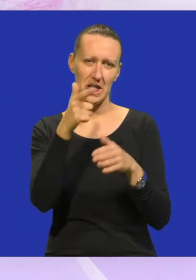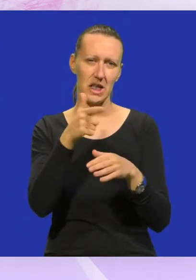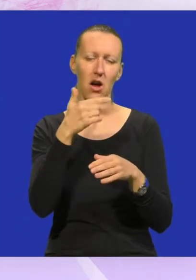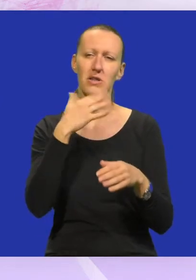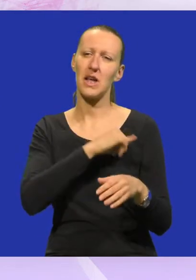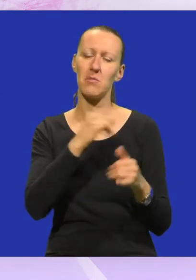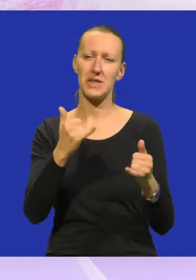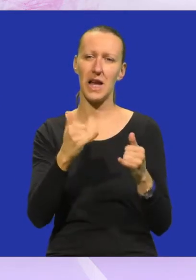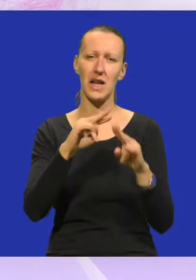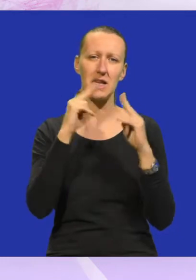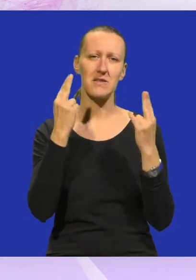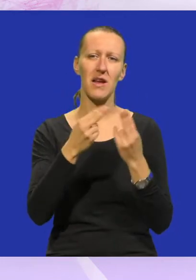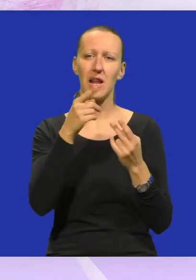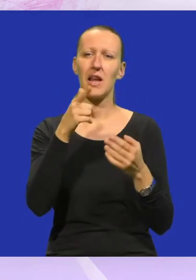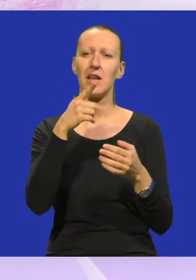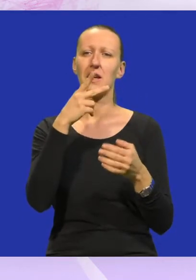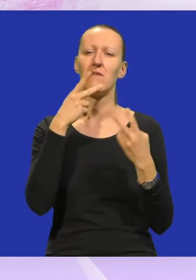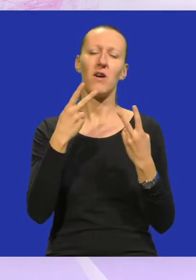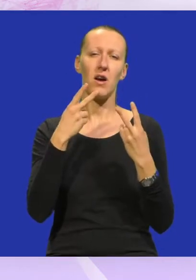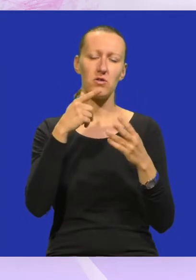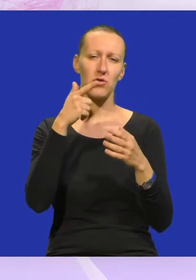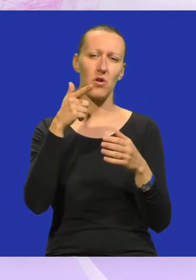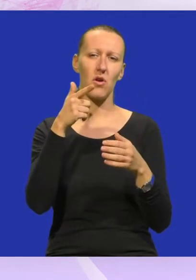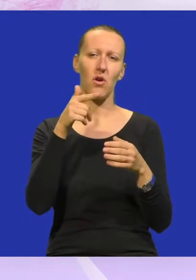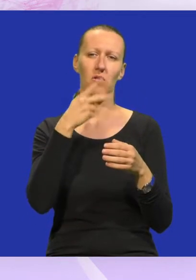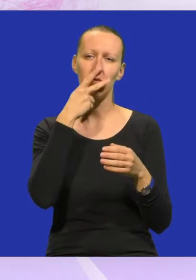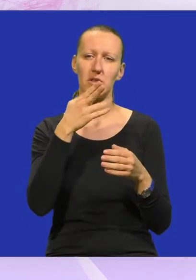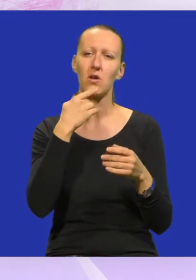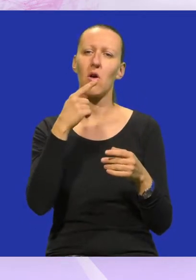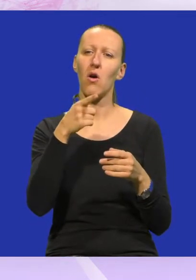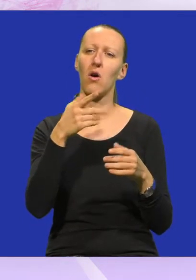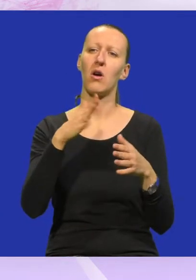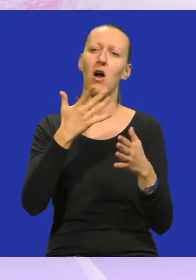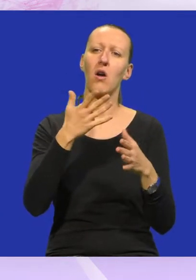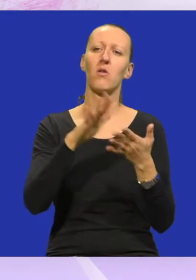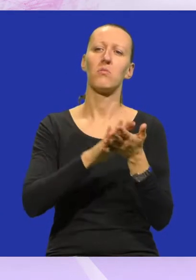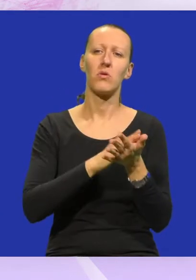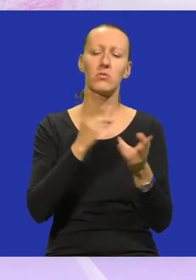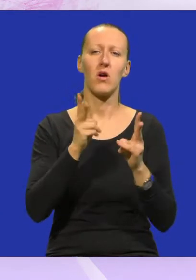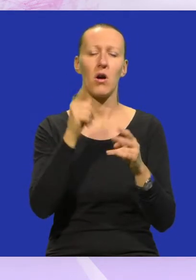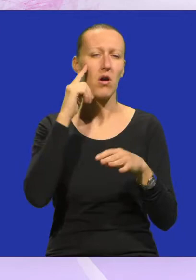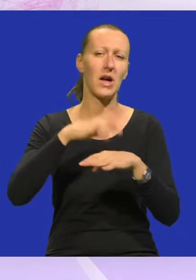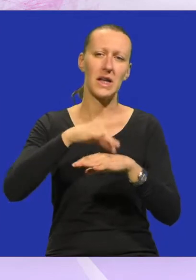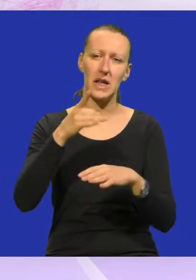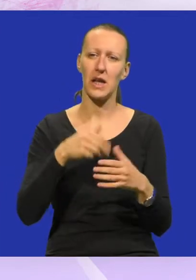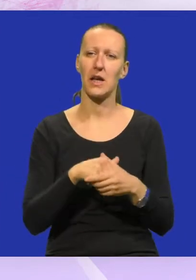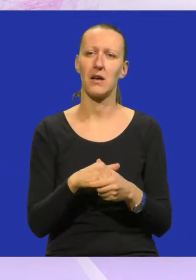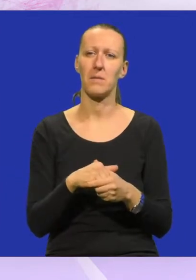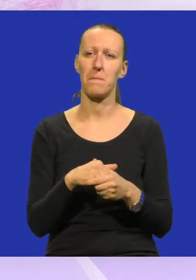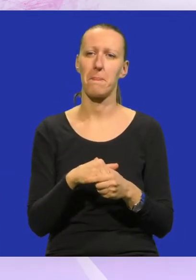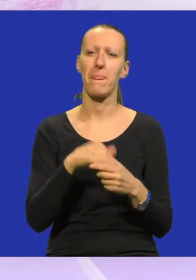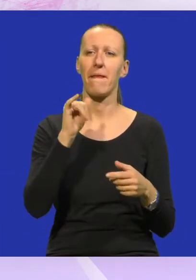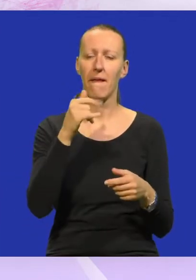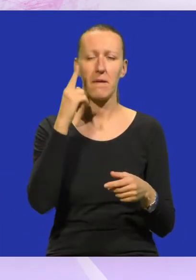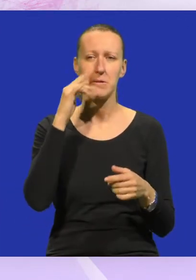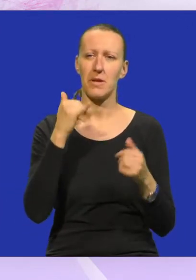zanimljivo, pogotovo u današnjem svijetu je taj i vizualni dio jako bitan. Ko stoji za toga, kako je nastalo, kako je došlo do ideje? Pa je, mislim